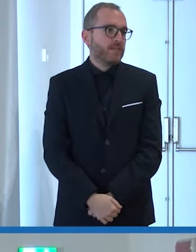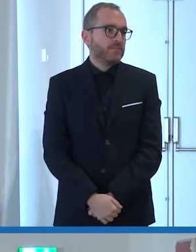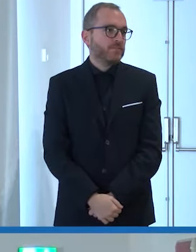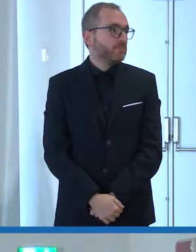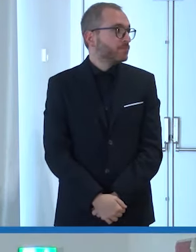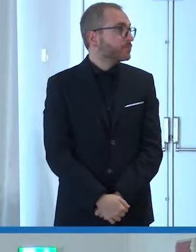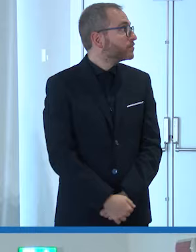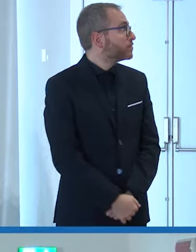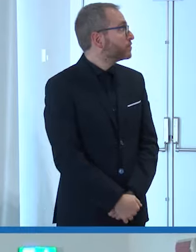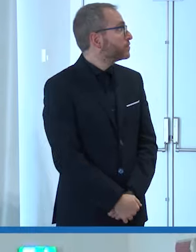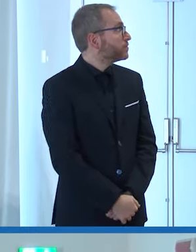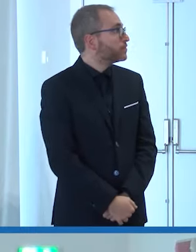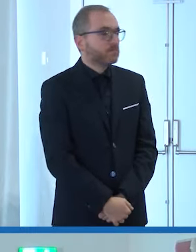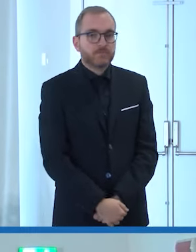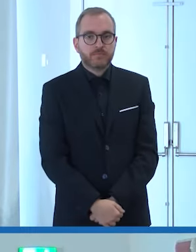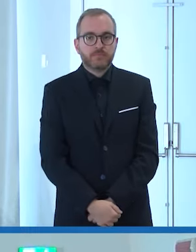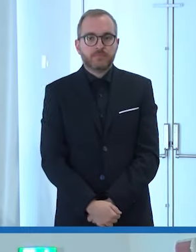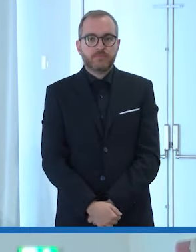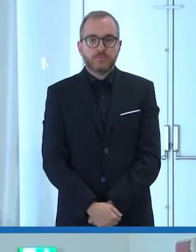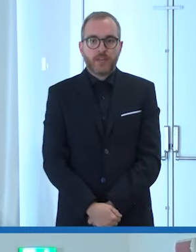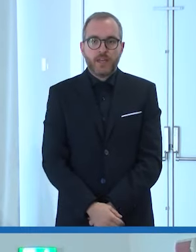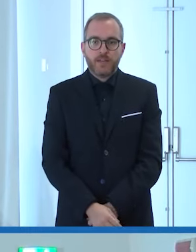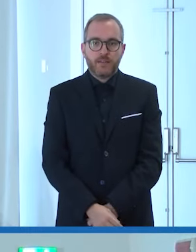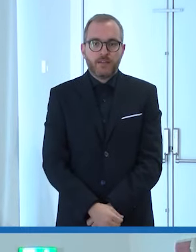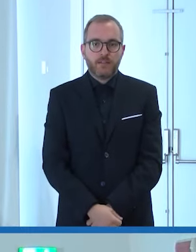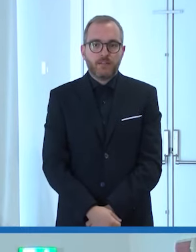eccolo arriva eccolo qui sì ci siamo